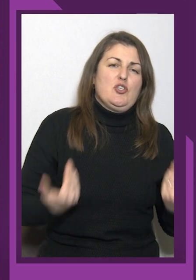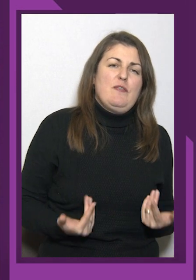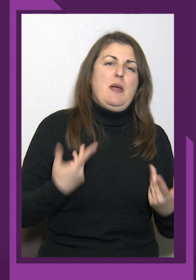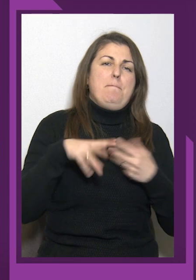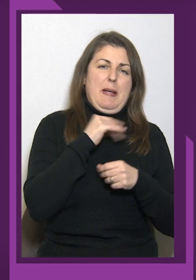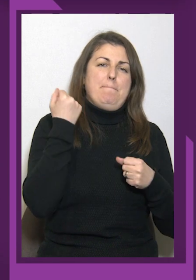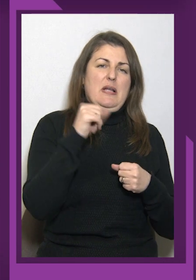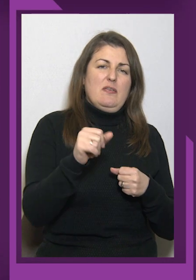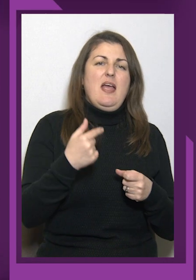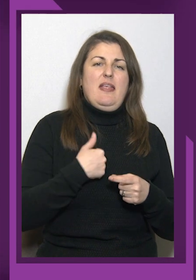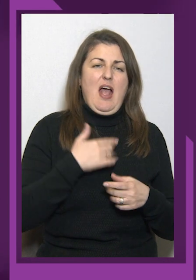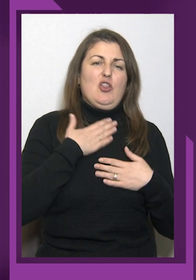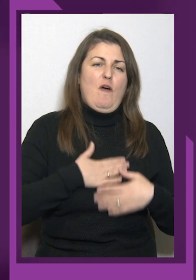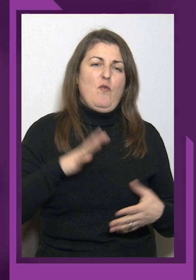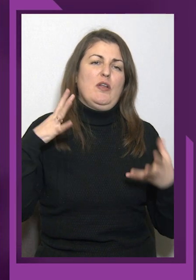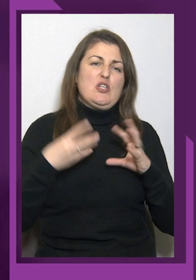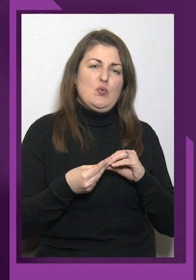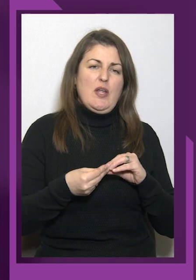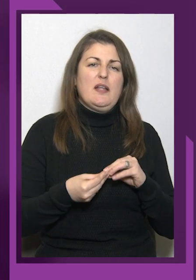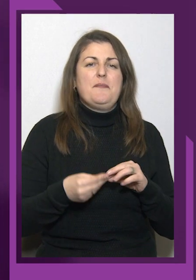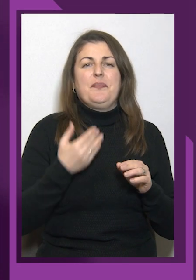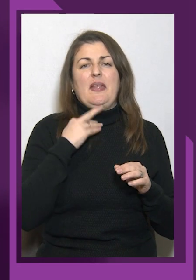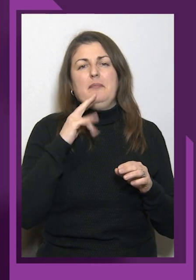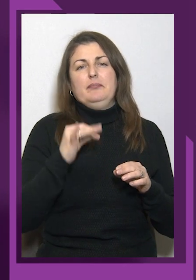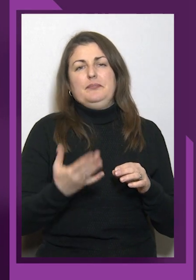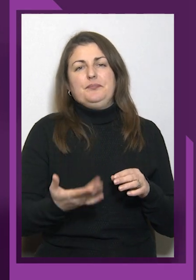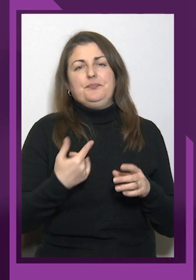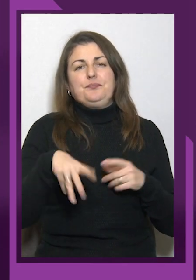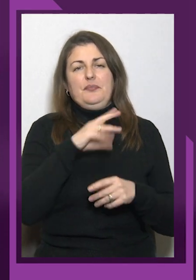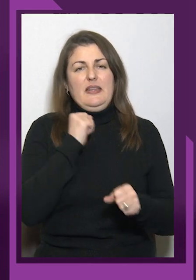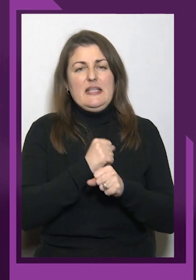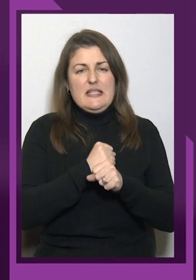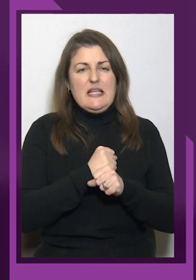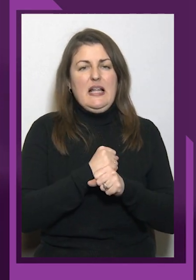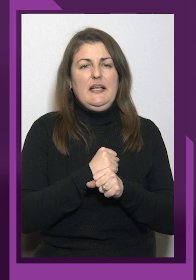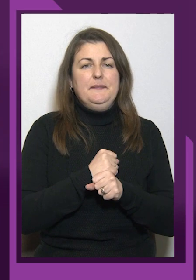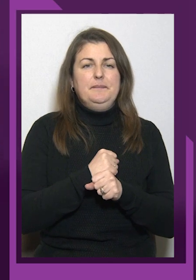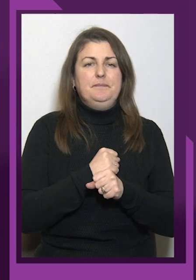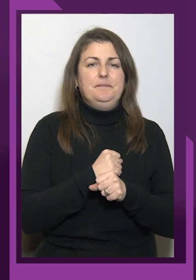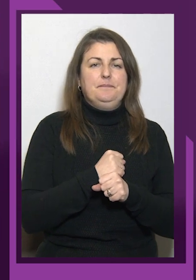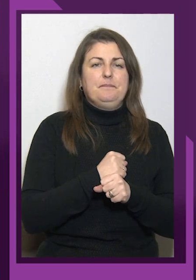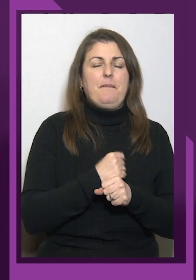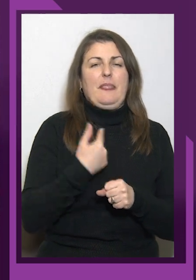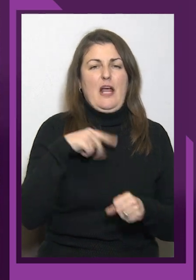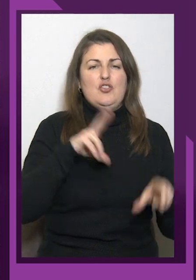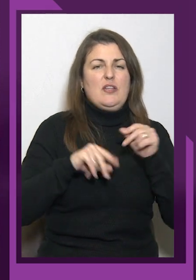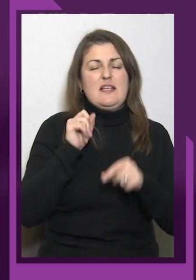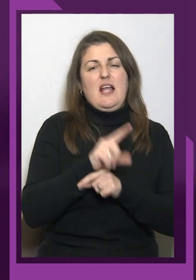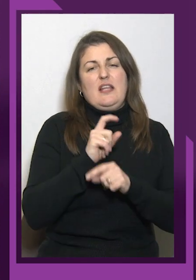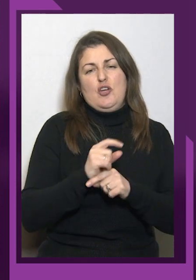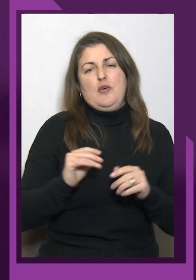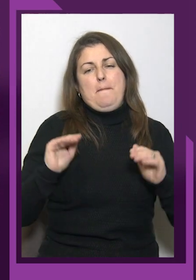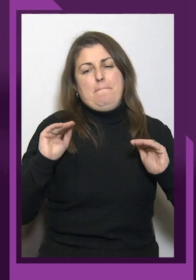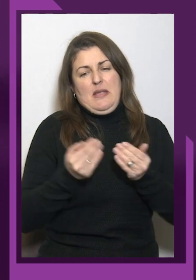ми зробили, я вважаю, задачу мінімум, задачу максимум, ну я доволен. Наші